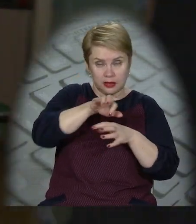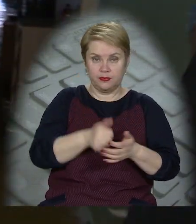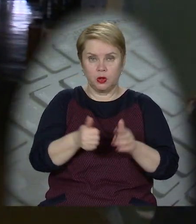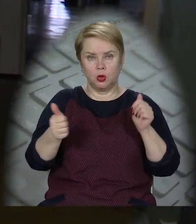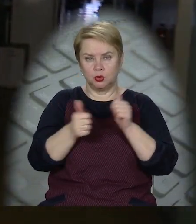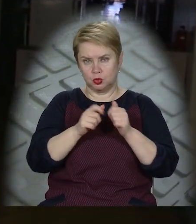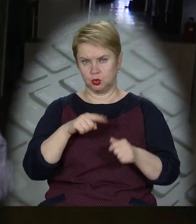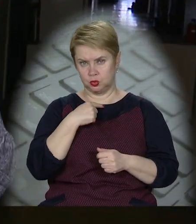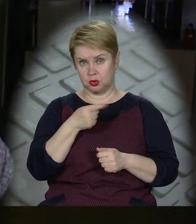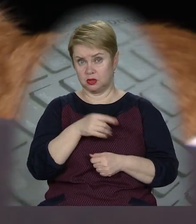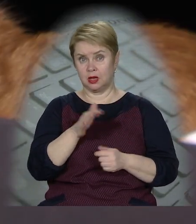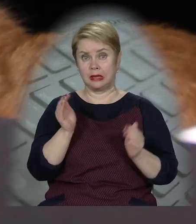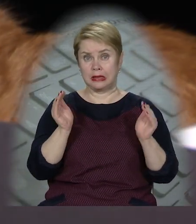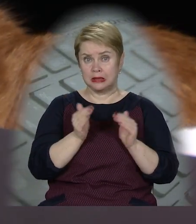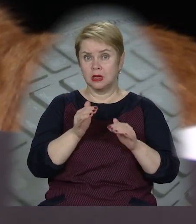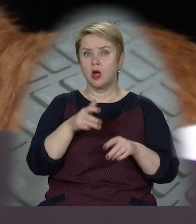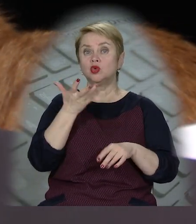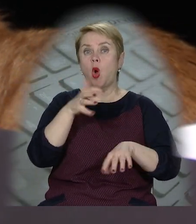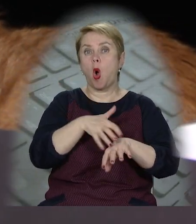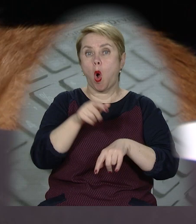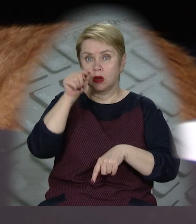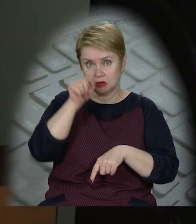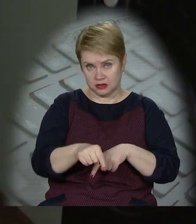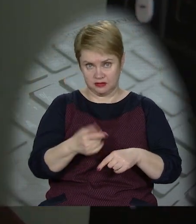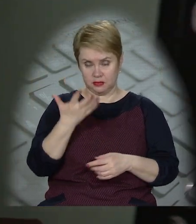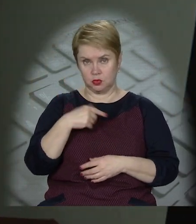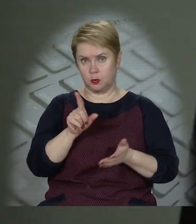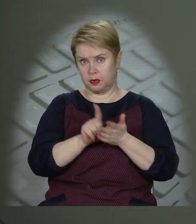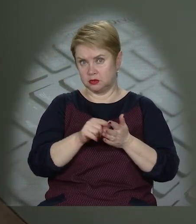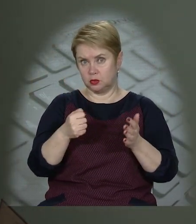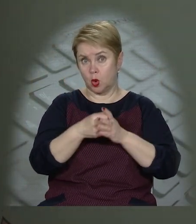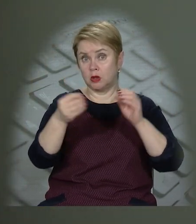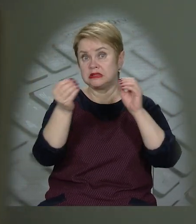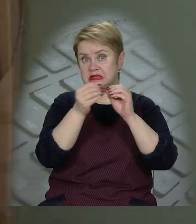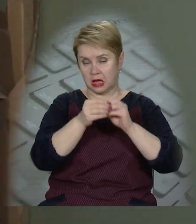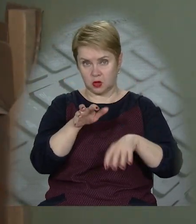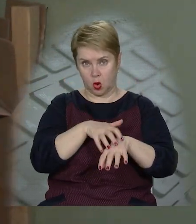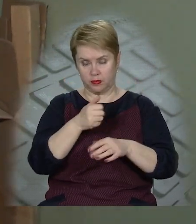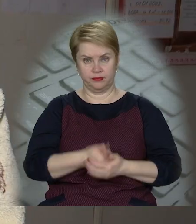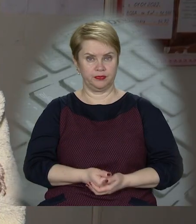Сусіди нарікають і на чималу кількість котів, яких завела пенсіонерка. Їх в неї до десятка.